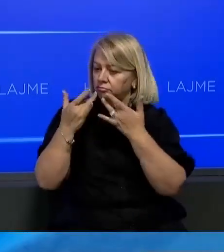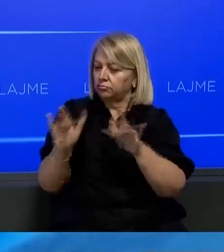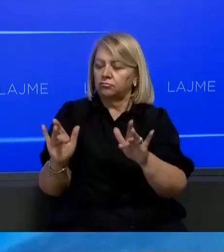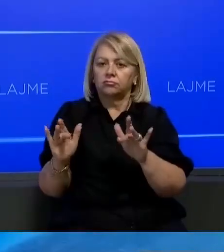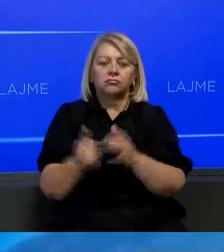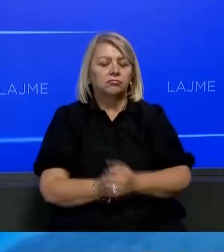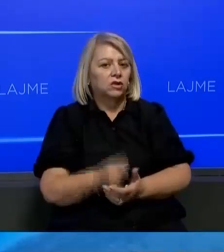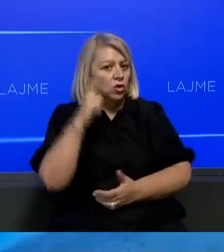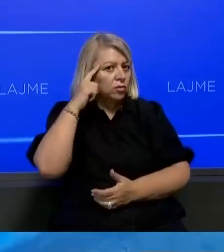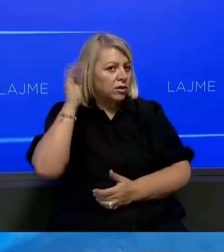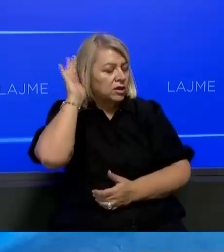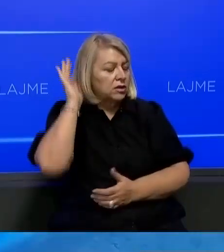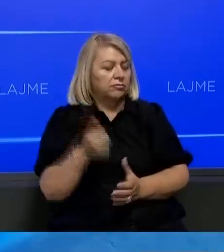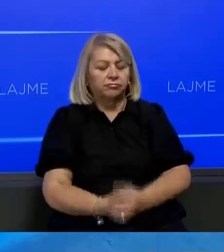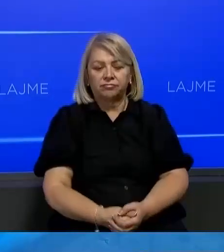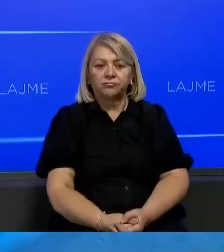krejminister.